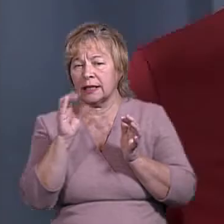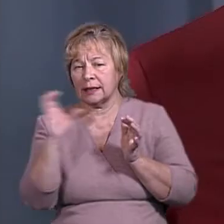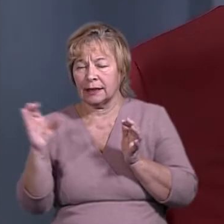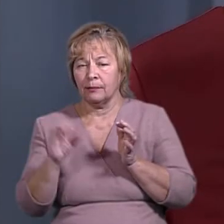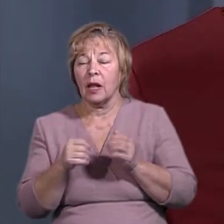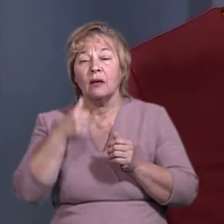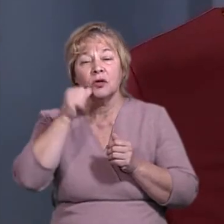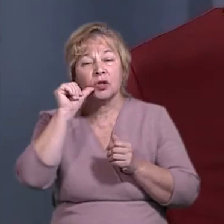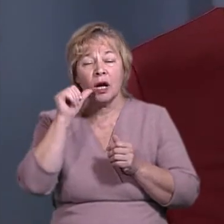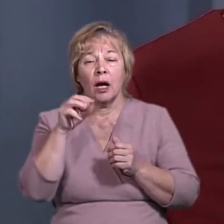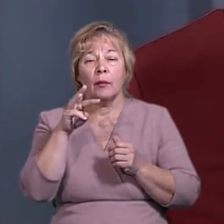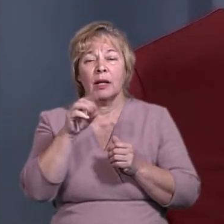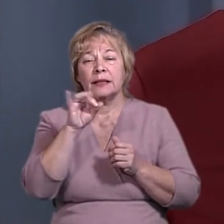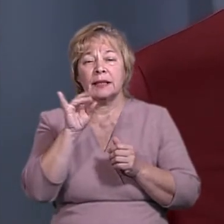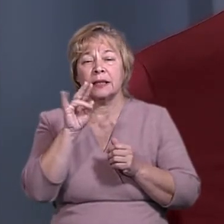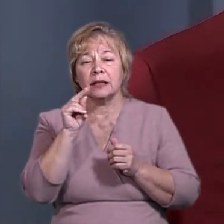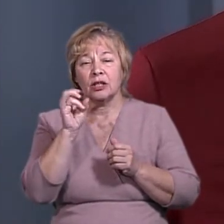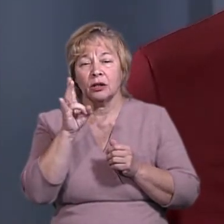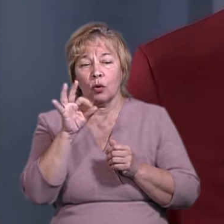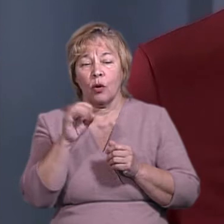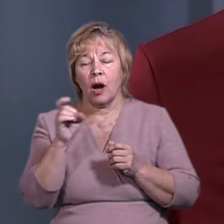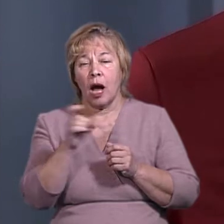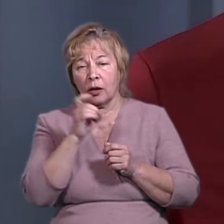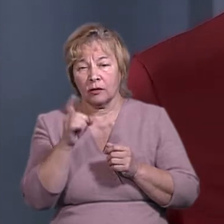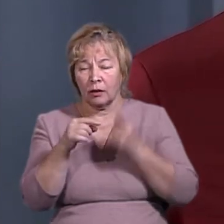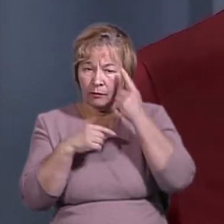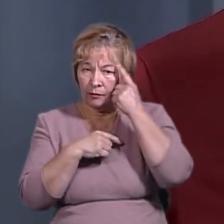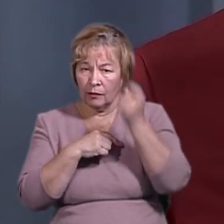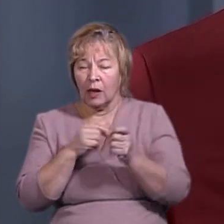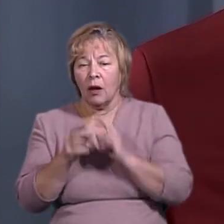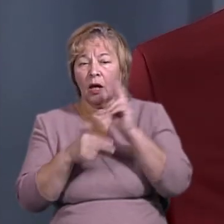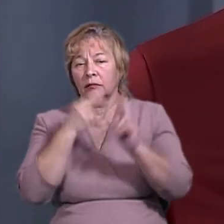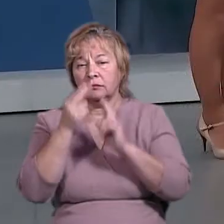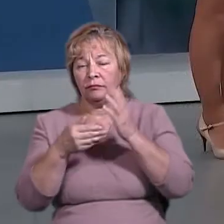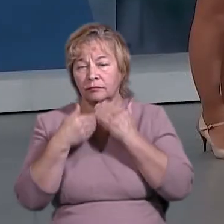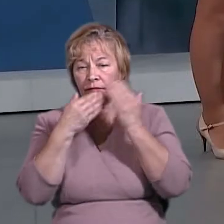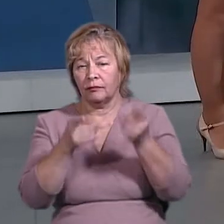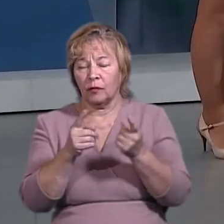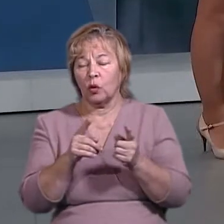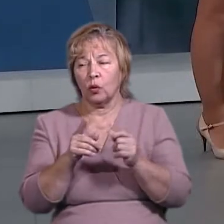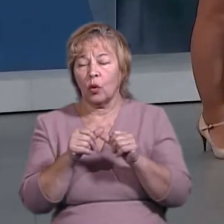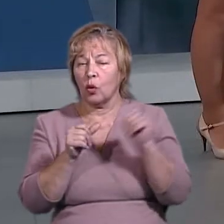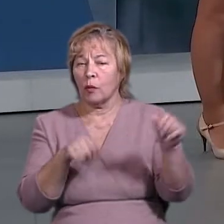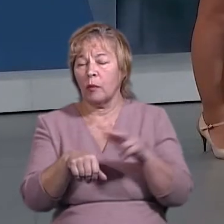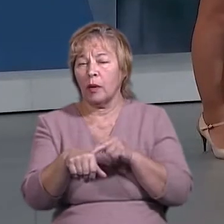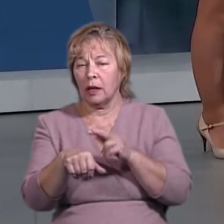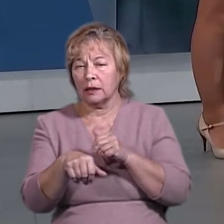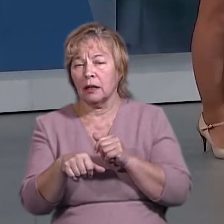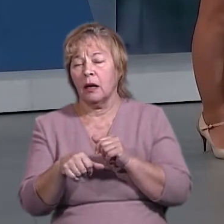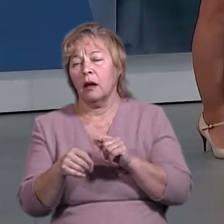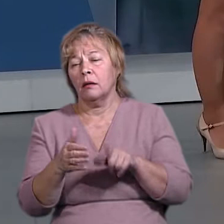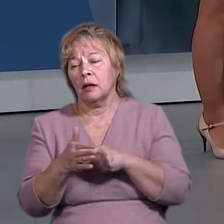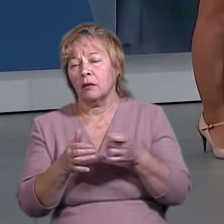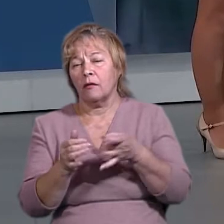Учора Микола Зінченко, харківський координатор вашої мережі, повідомив, що звернувся зі скаргами до, зокрема, окрім поліції, Харківської міської